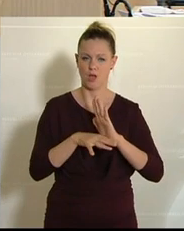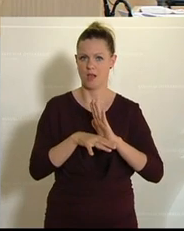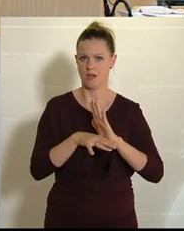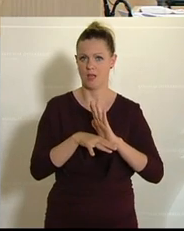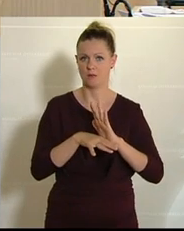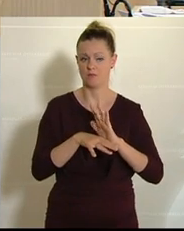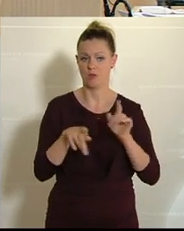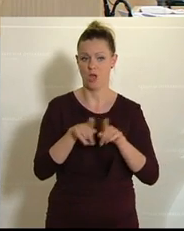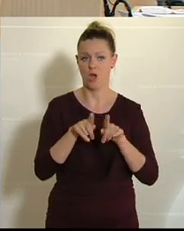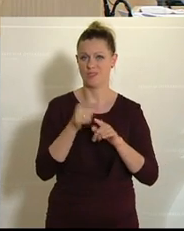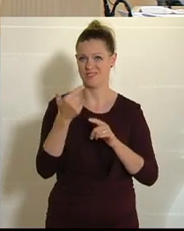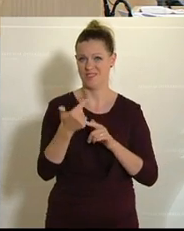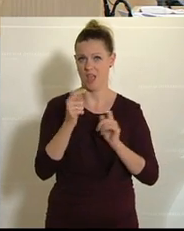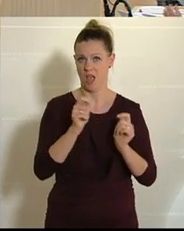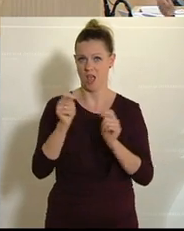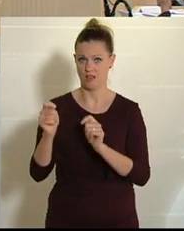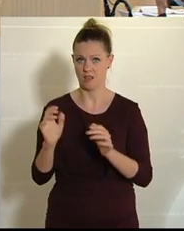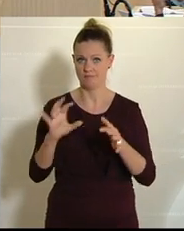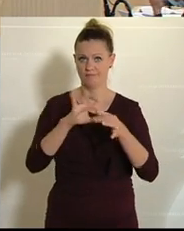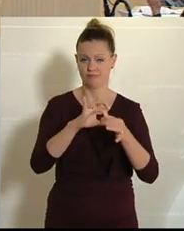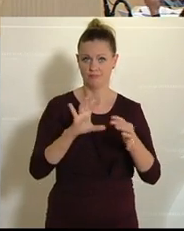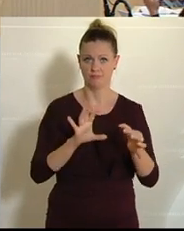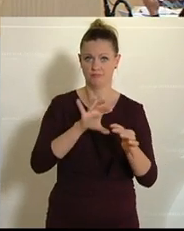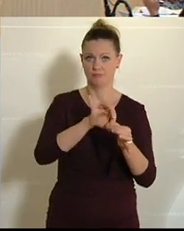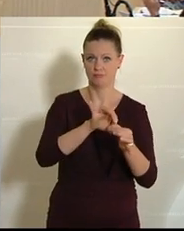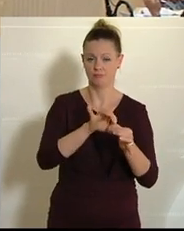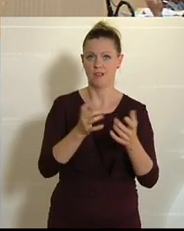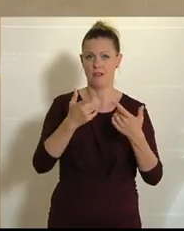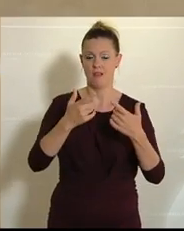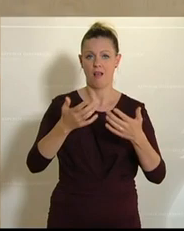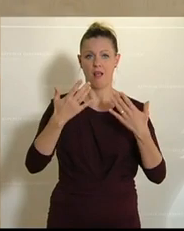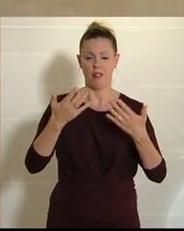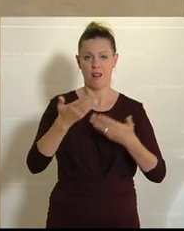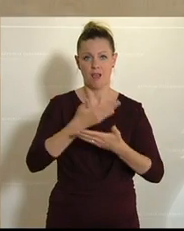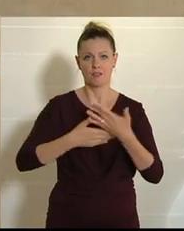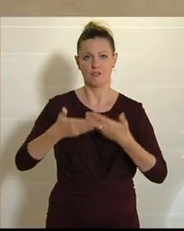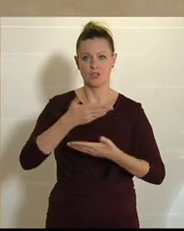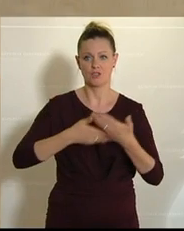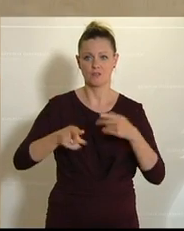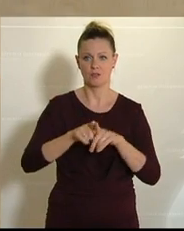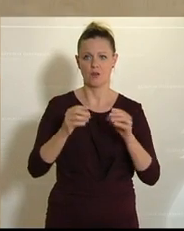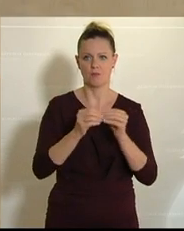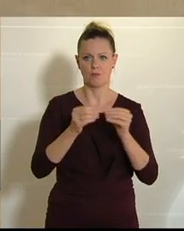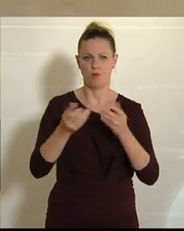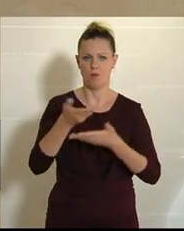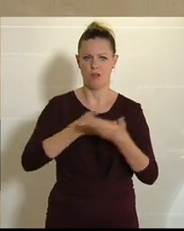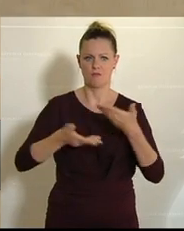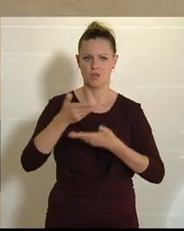halten sich auch diese zwei Anträge, dass die Worte Landwirtschaft und im Besonderen Biolandwirtschaft